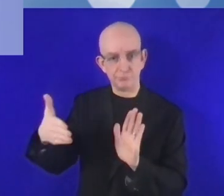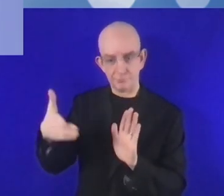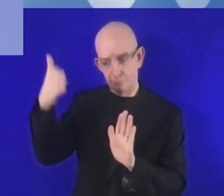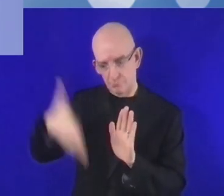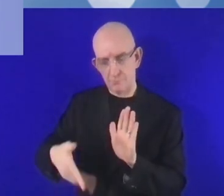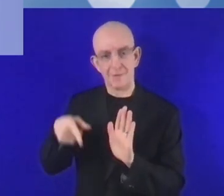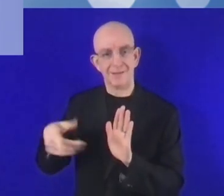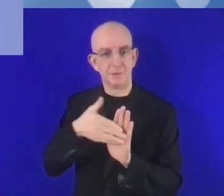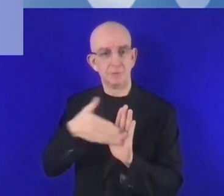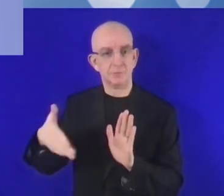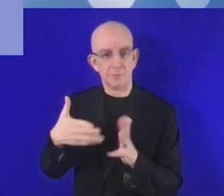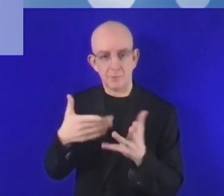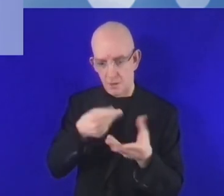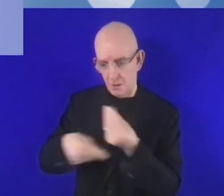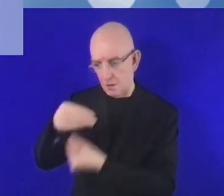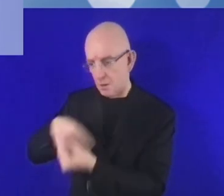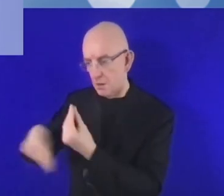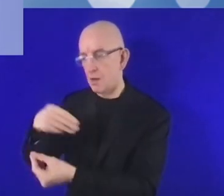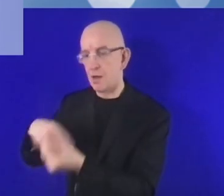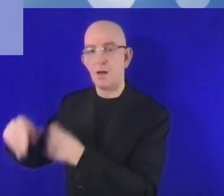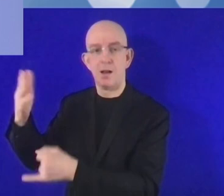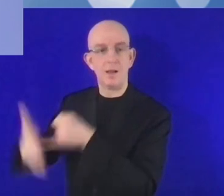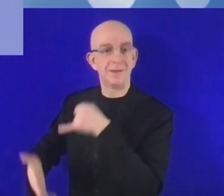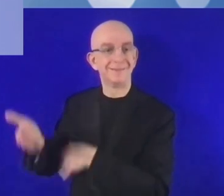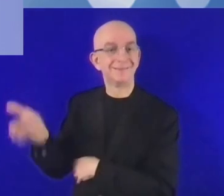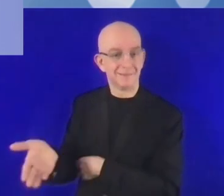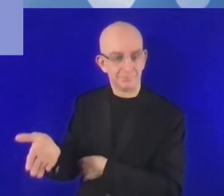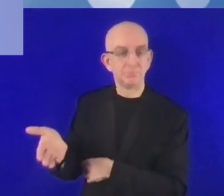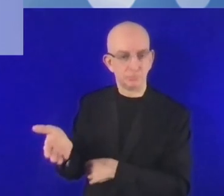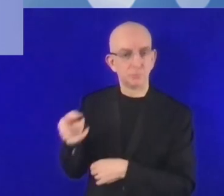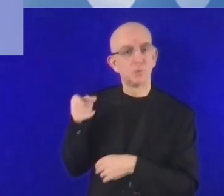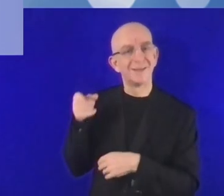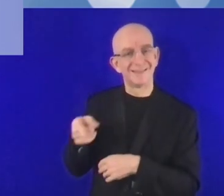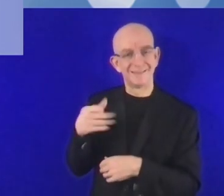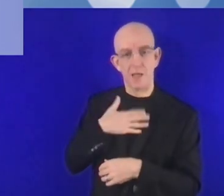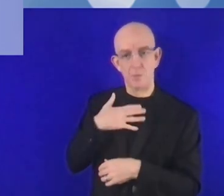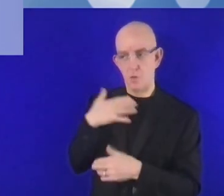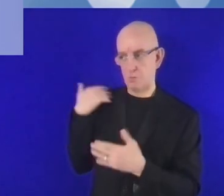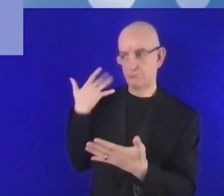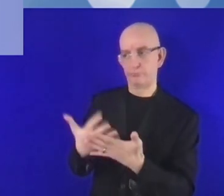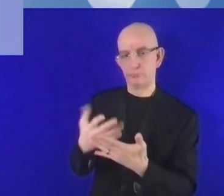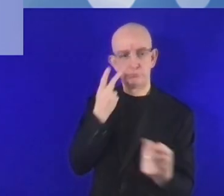نرافق عملاء أنا من الألف لليام من المرحلة التمويل